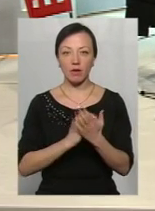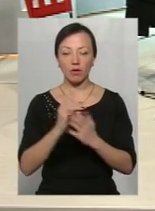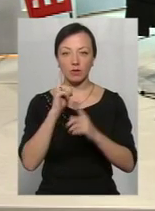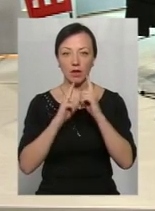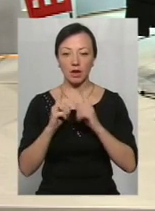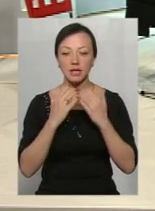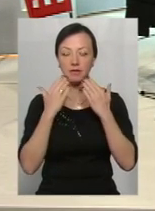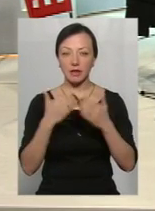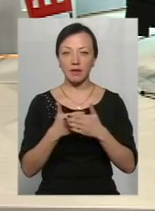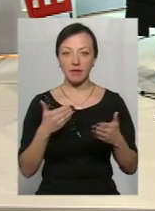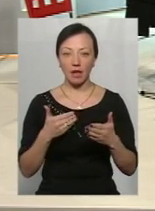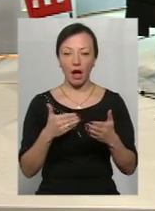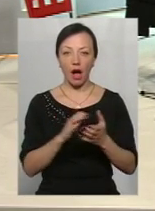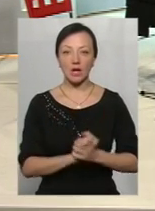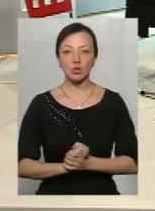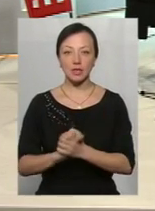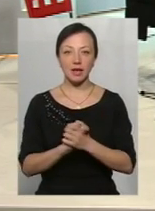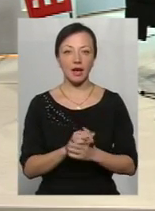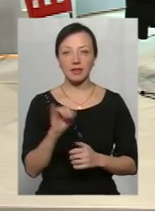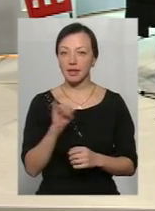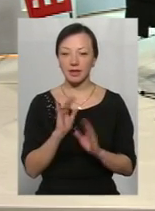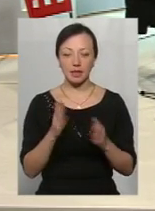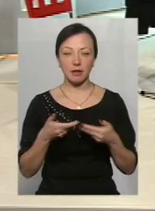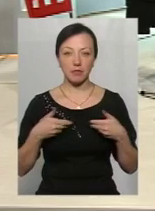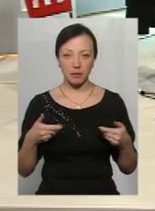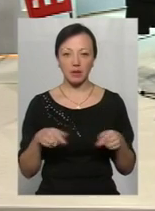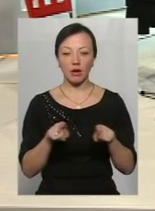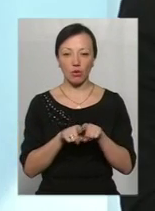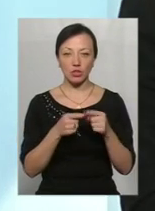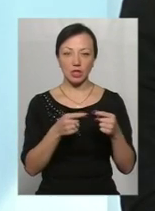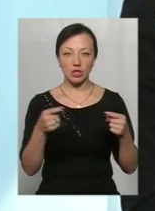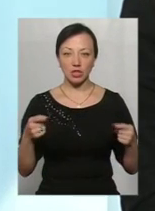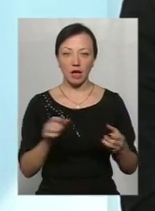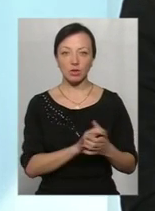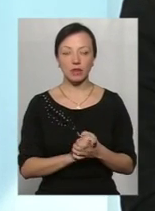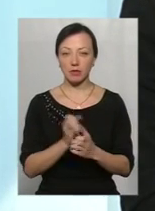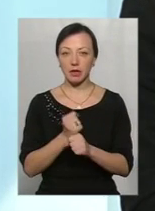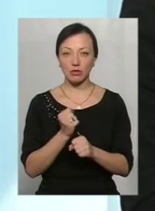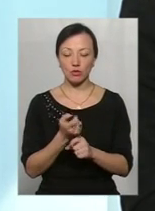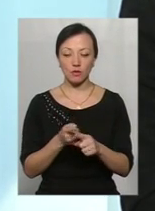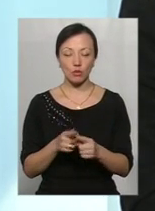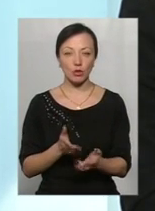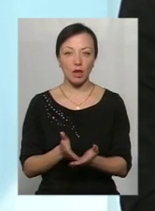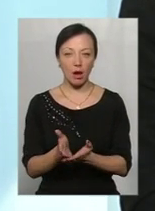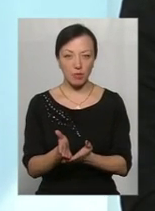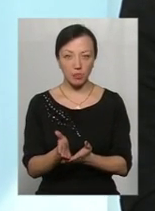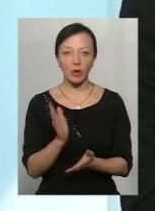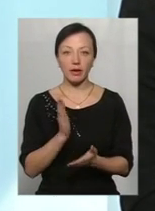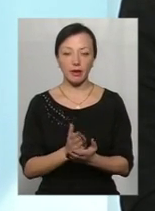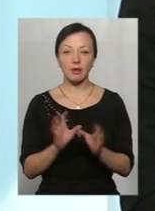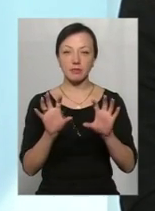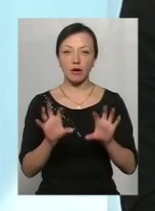від асоціації. І не тільки ми одні, інші асоціації працюють так само в цьому напрямку. Є